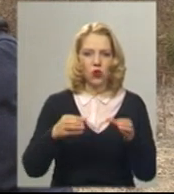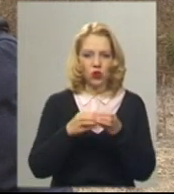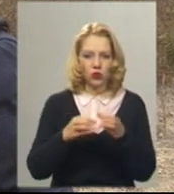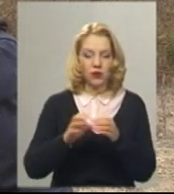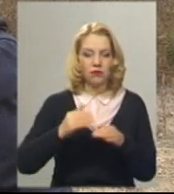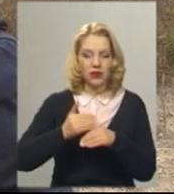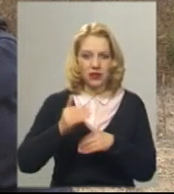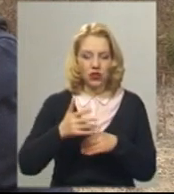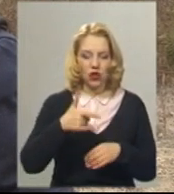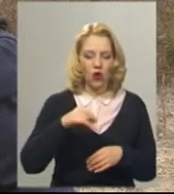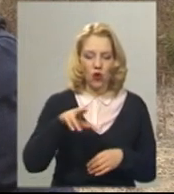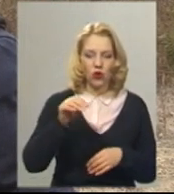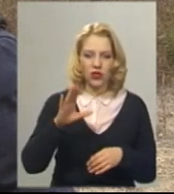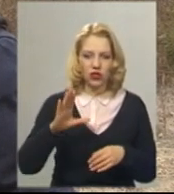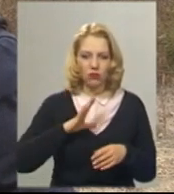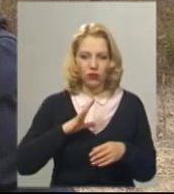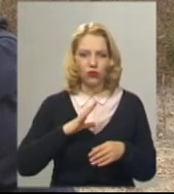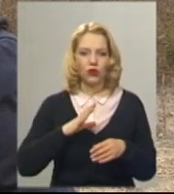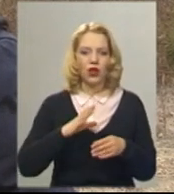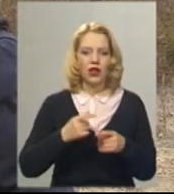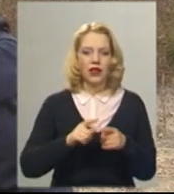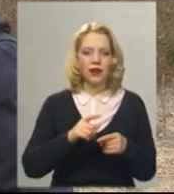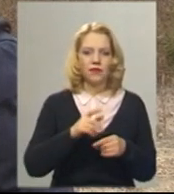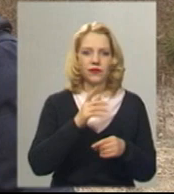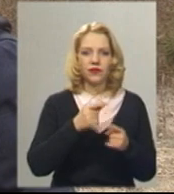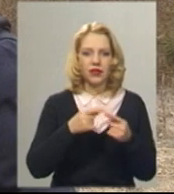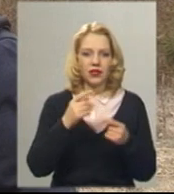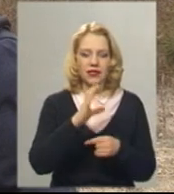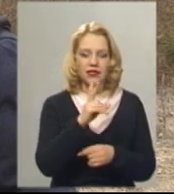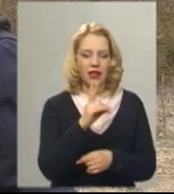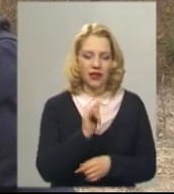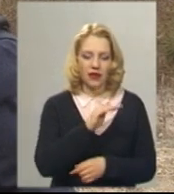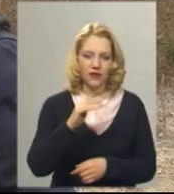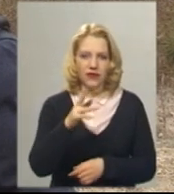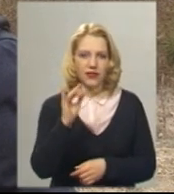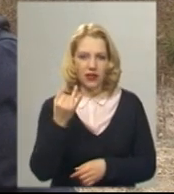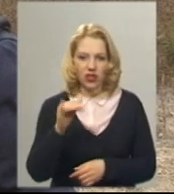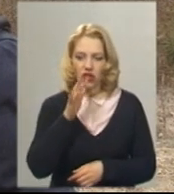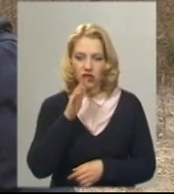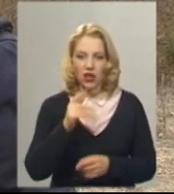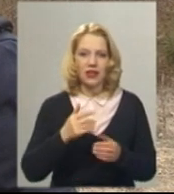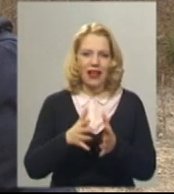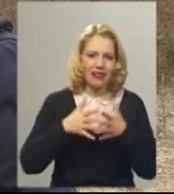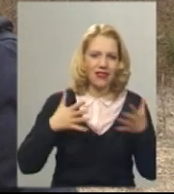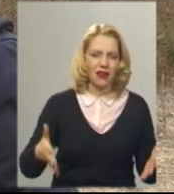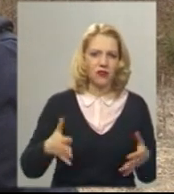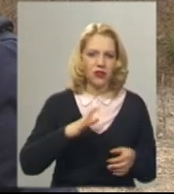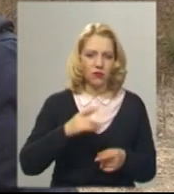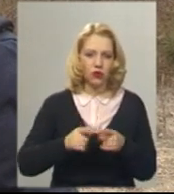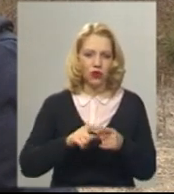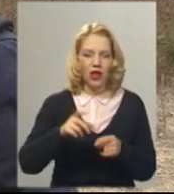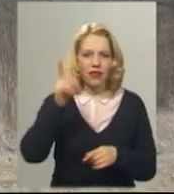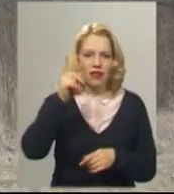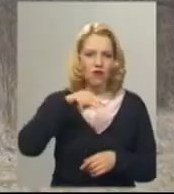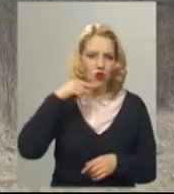Пізніше городище було наново освоєне в ранньо-скіфський час. І, власне, найбільшу розвитку воно набуло в доміруські часи. Збереглися з цього часу три